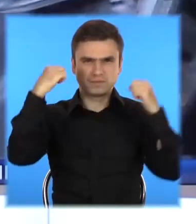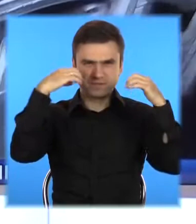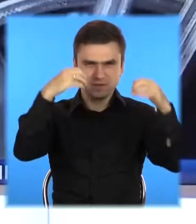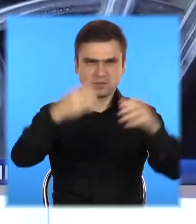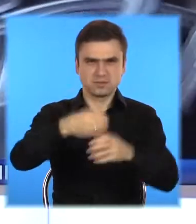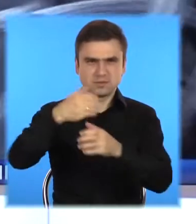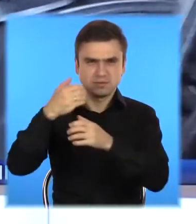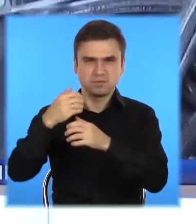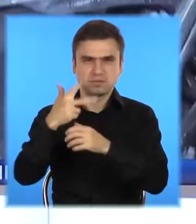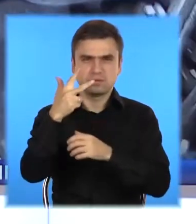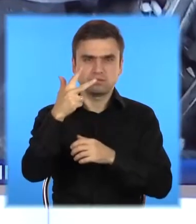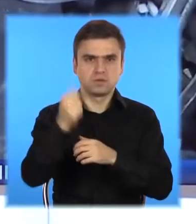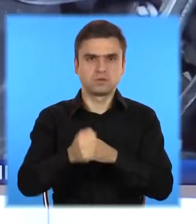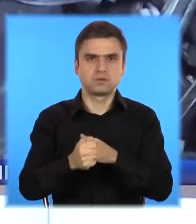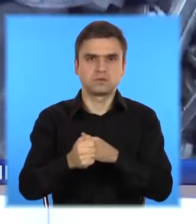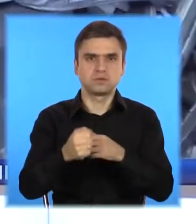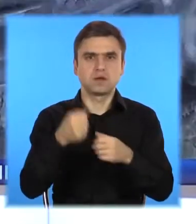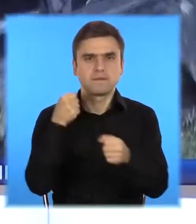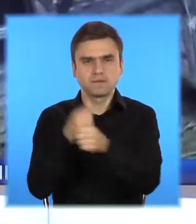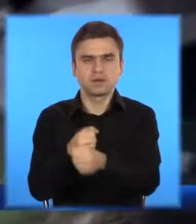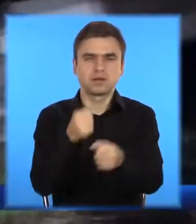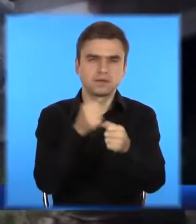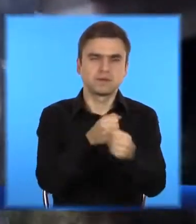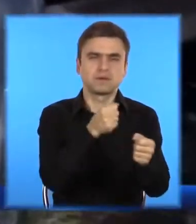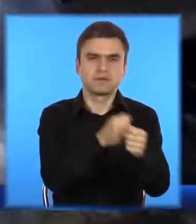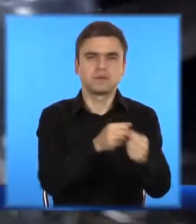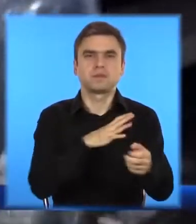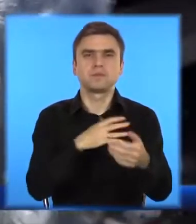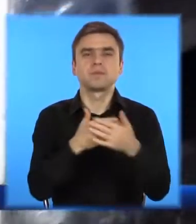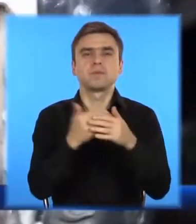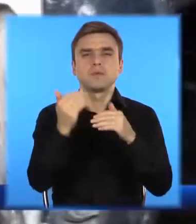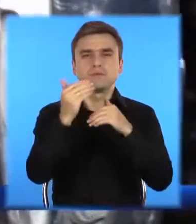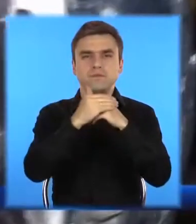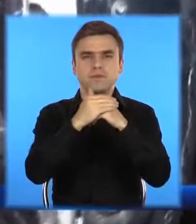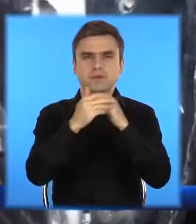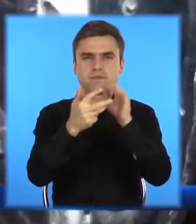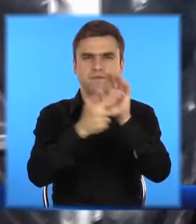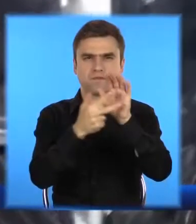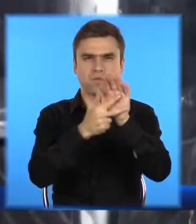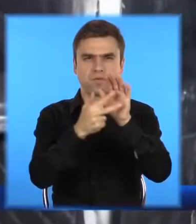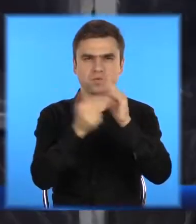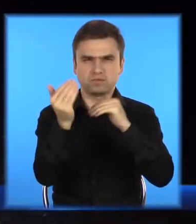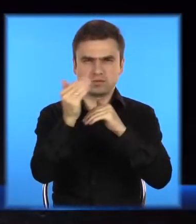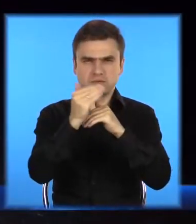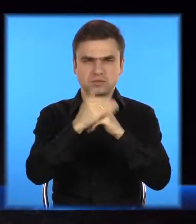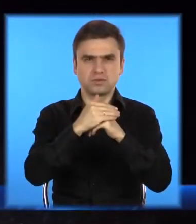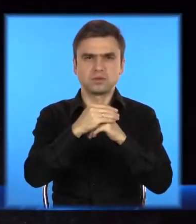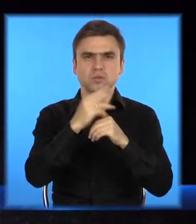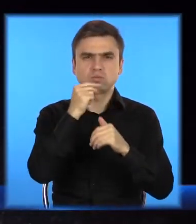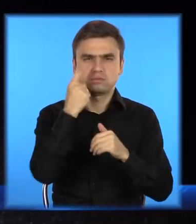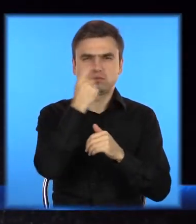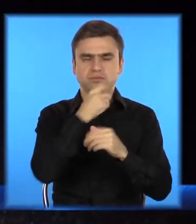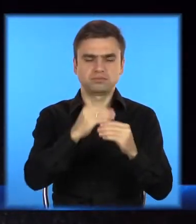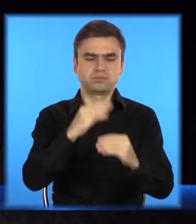у яких водії врізалися в електроопори. Близько восьмої вечора недверезий чоловік на Ладі в районі вулиці Фабричної